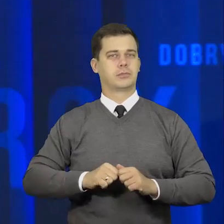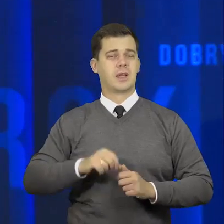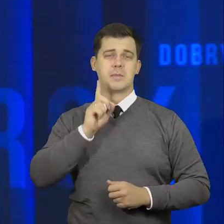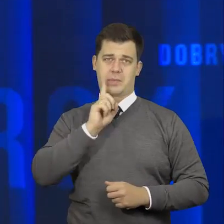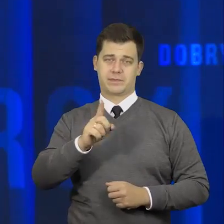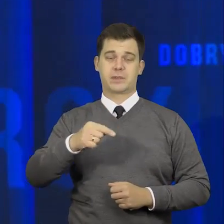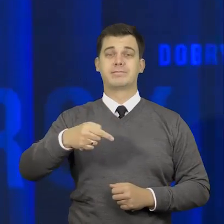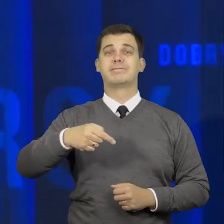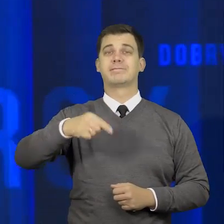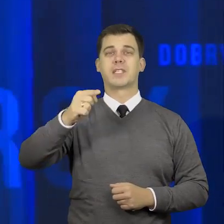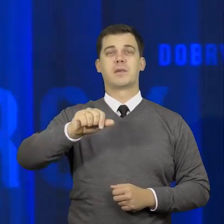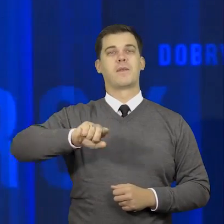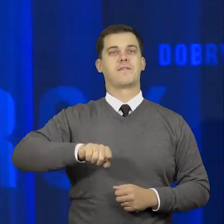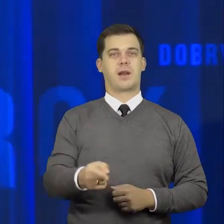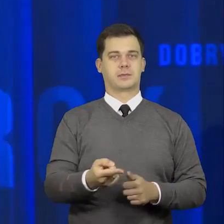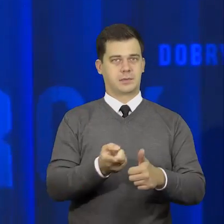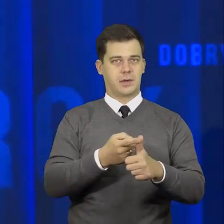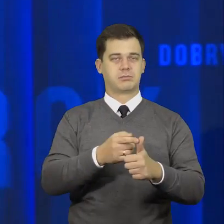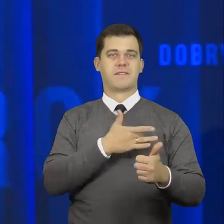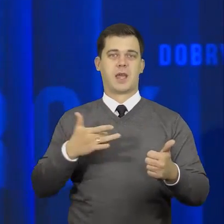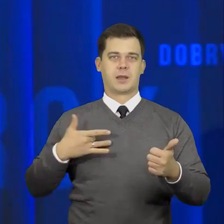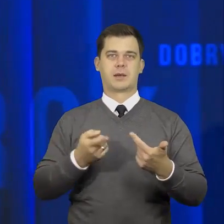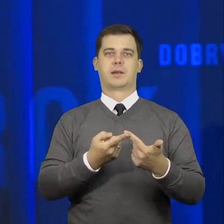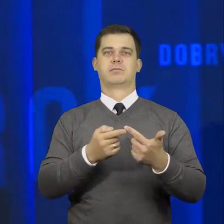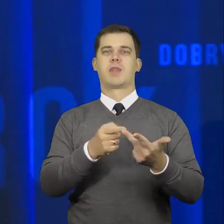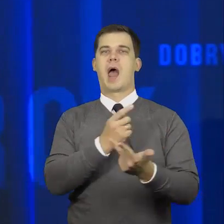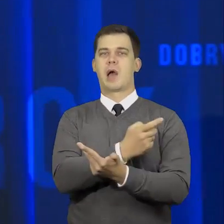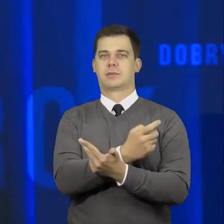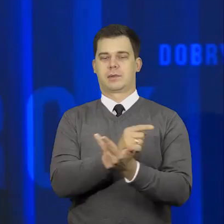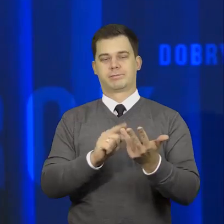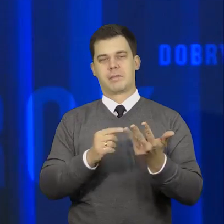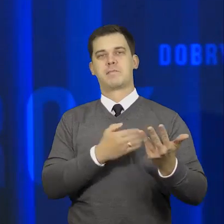Przed nami znajdują się jedynie Francja, Węgry i Austria.